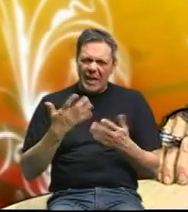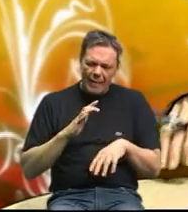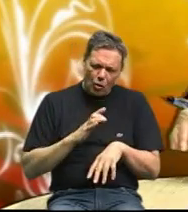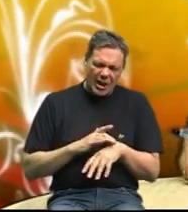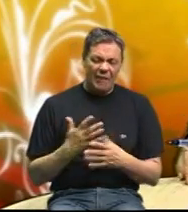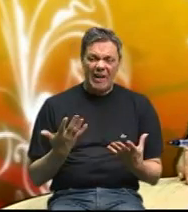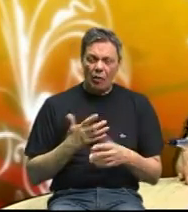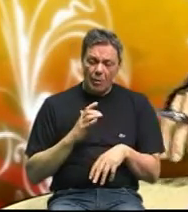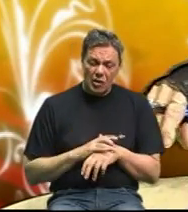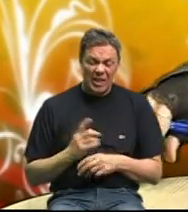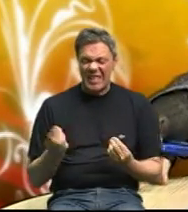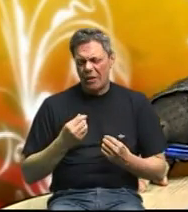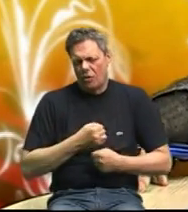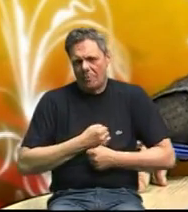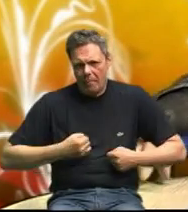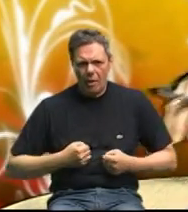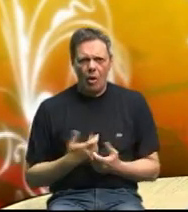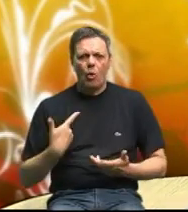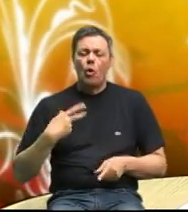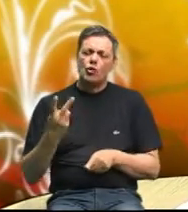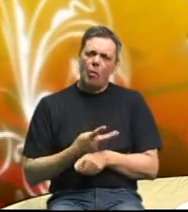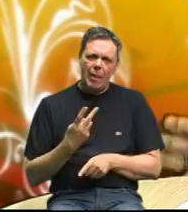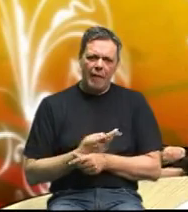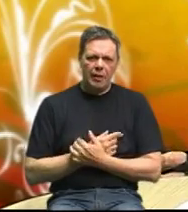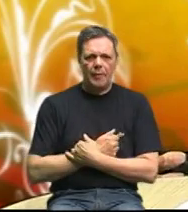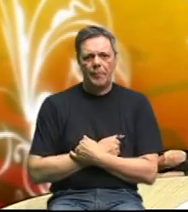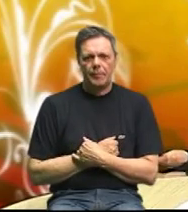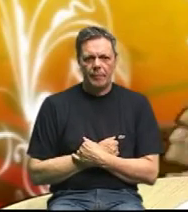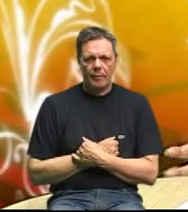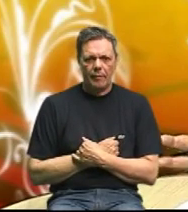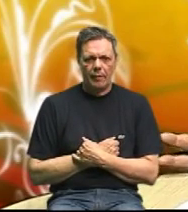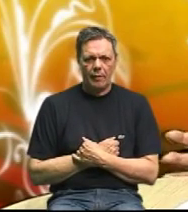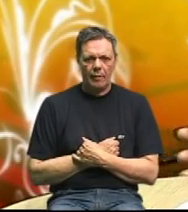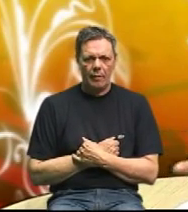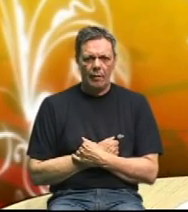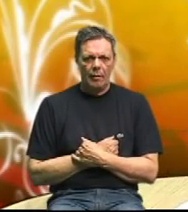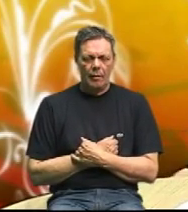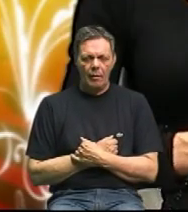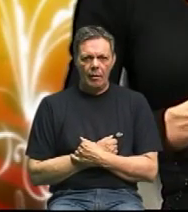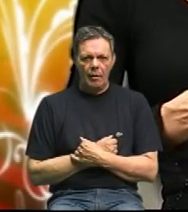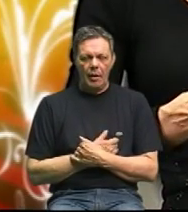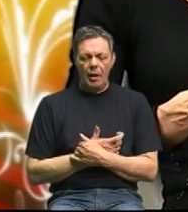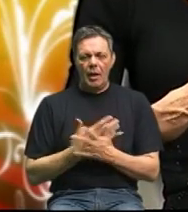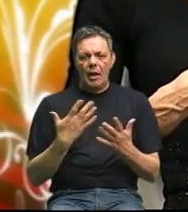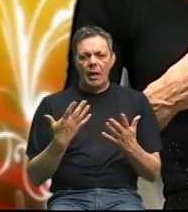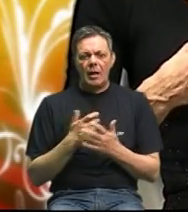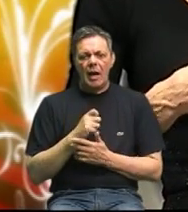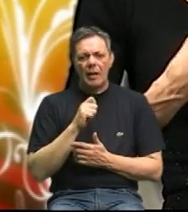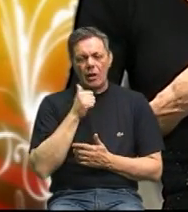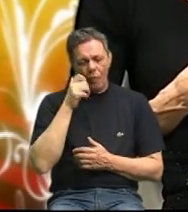kako sam osjetljiv zašto sam debel koje su mi navike ili tako dalje sve to radite i kad čovjek